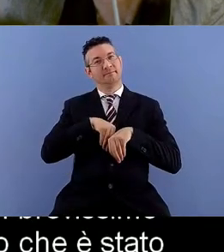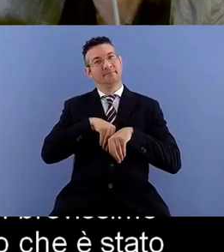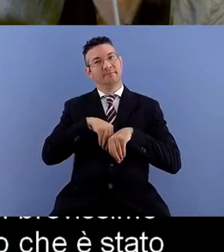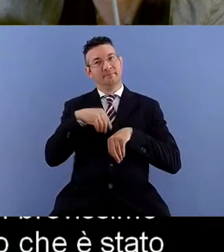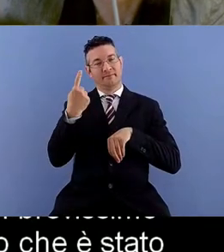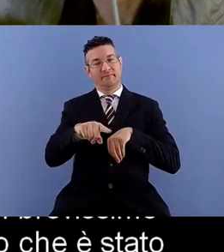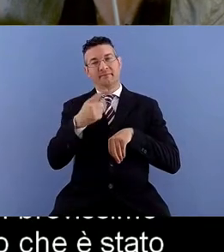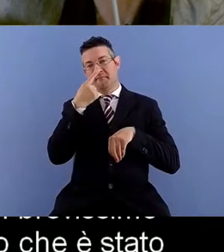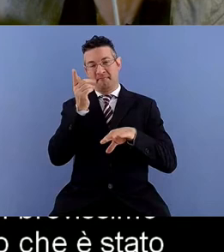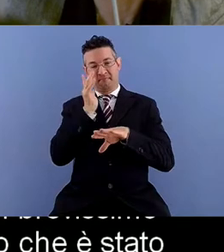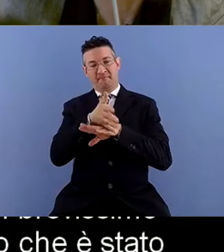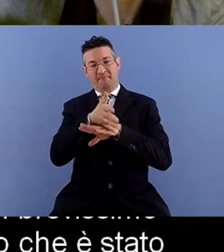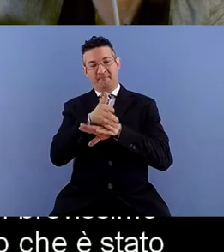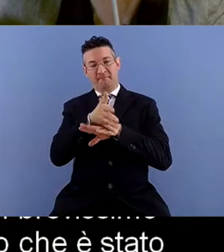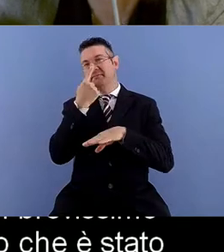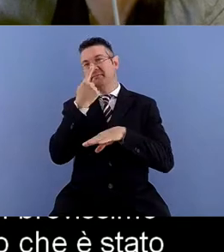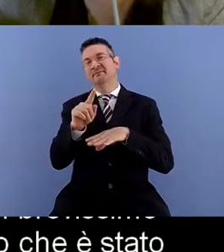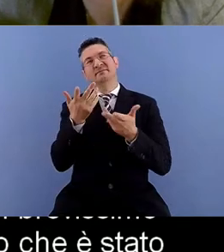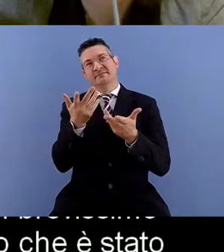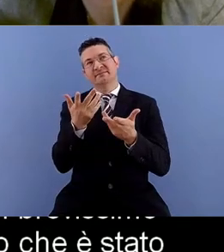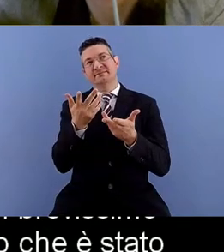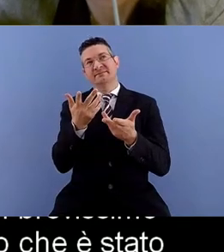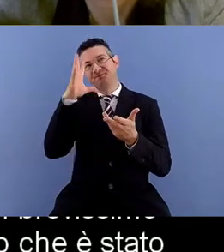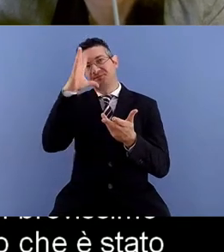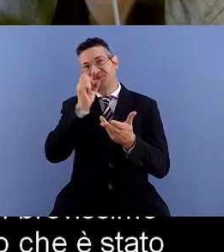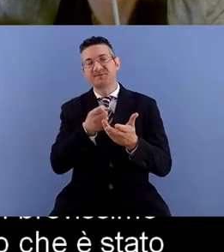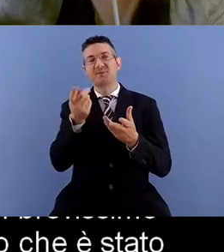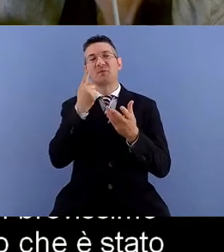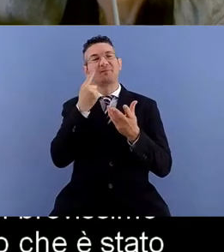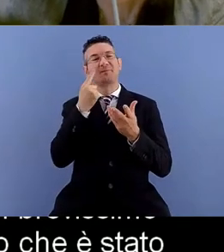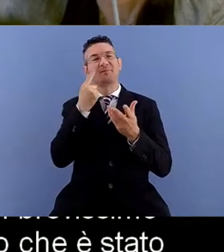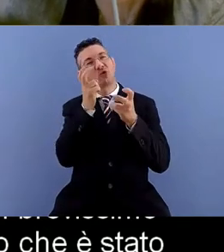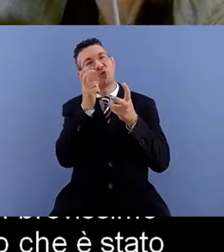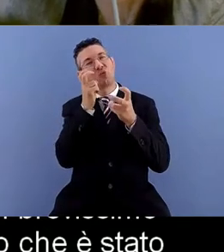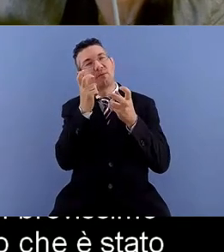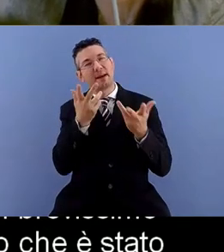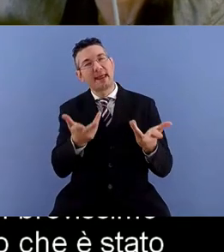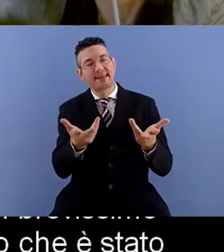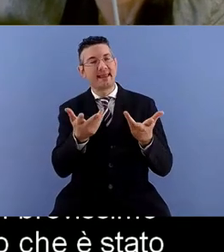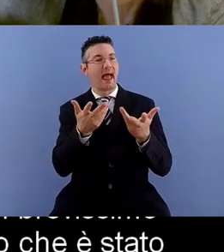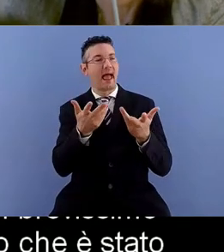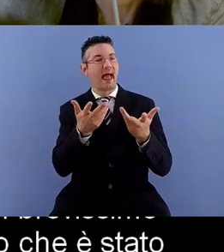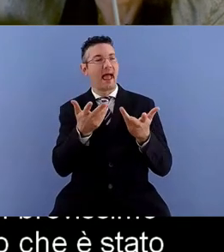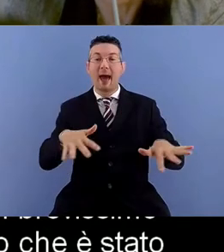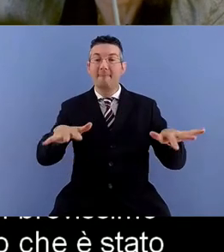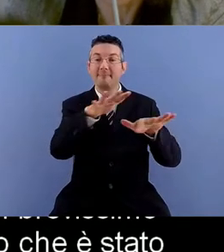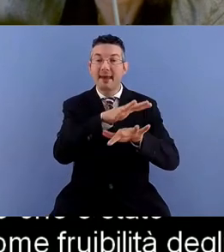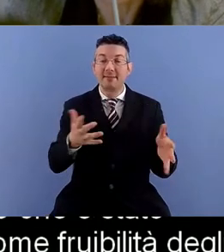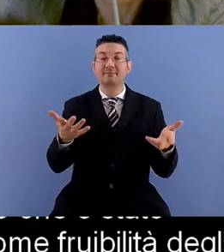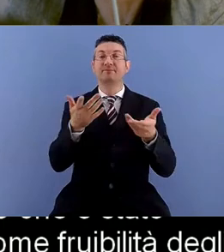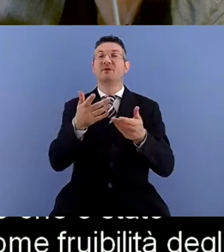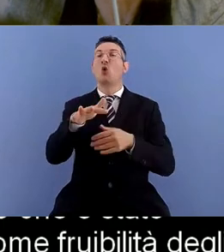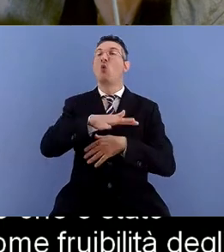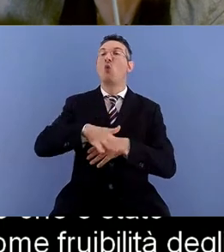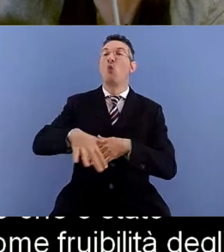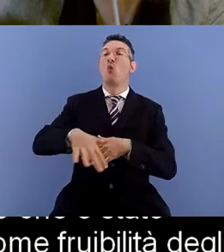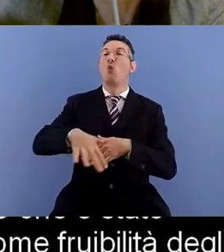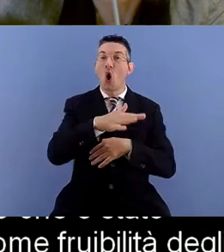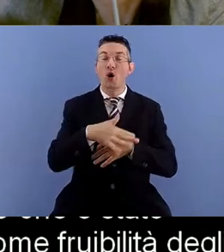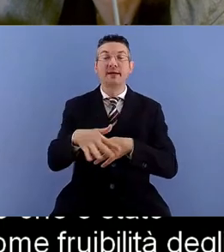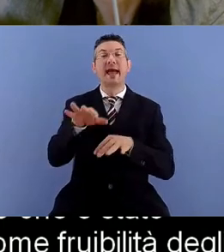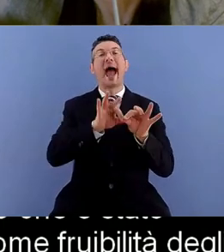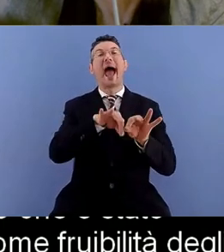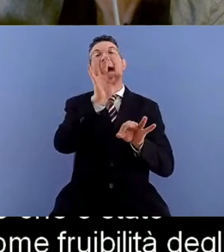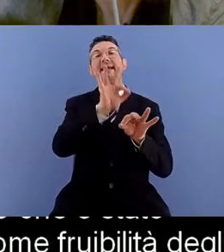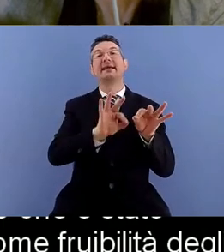accessibilità inteso come raggiungibilità e fruibilità degli spazi luoghi architetture è un concetto che nel passato non